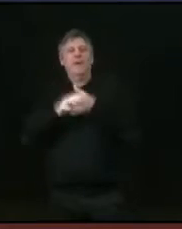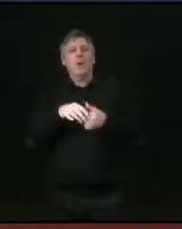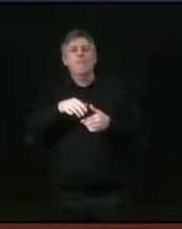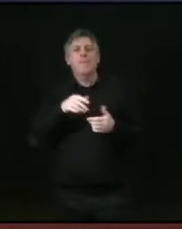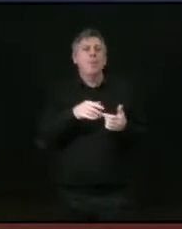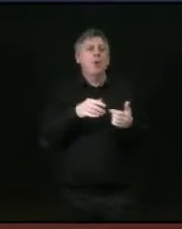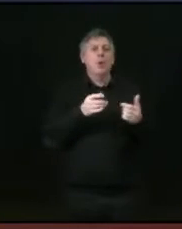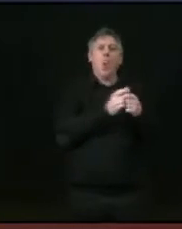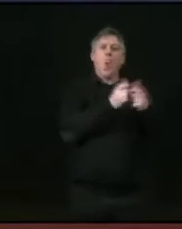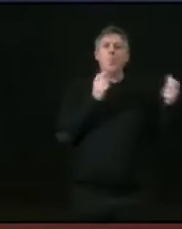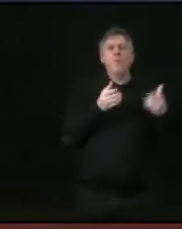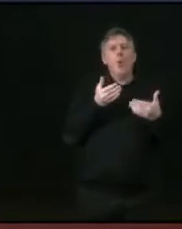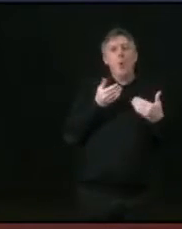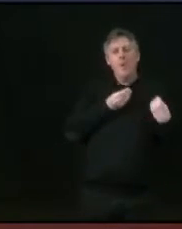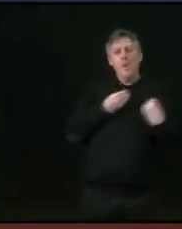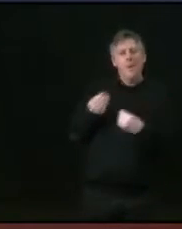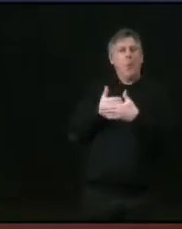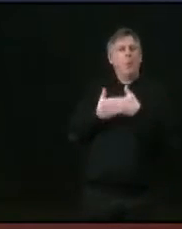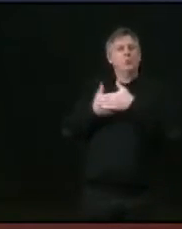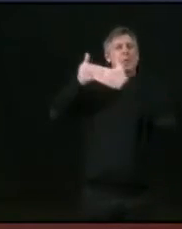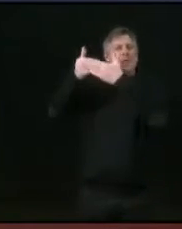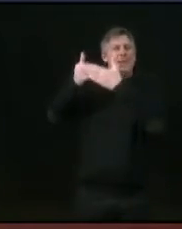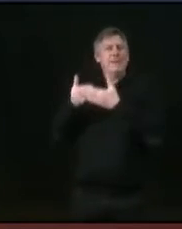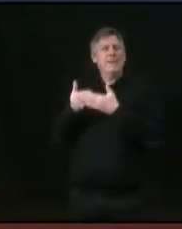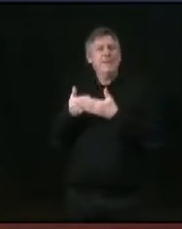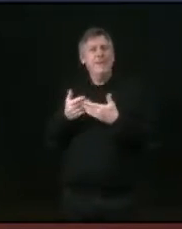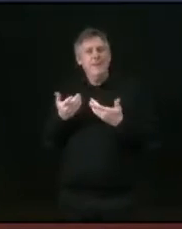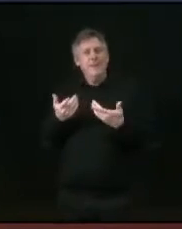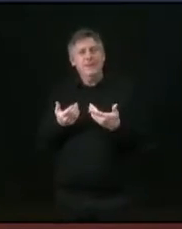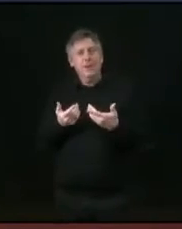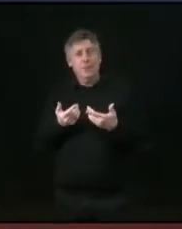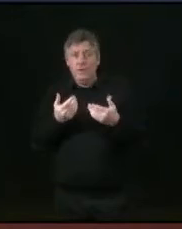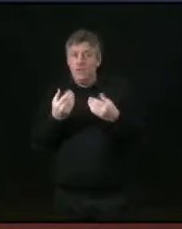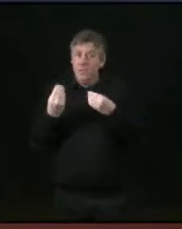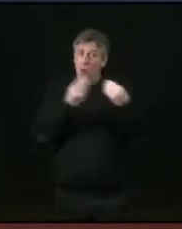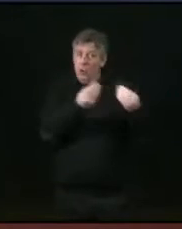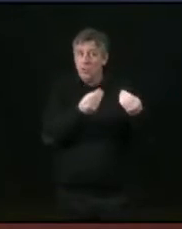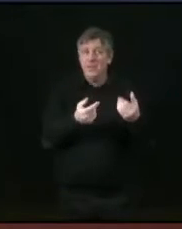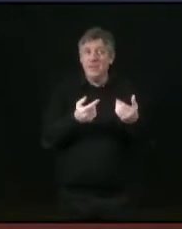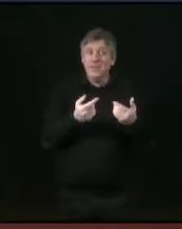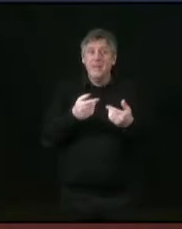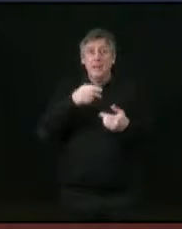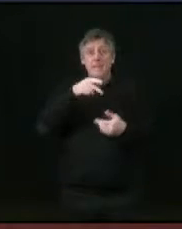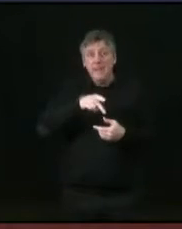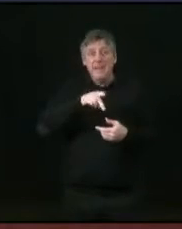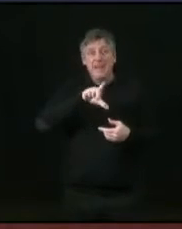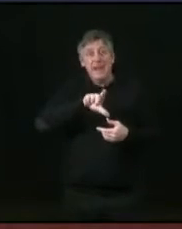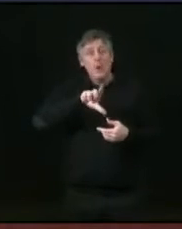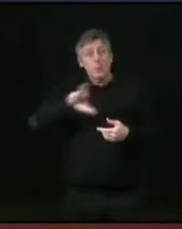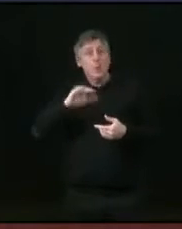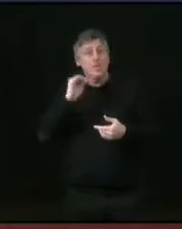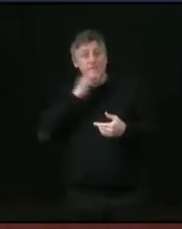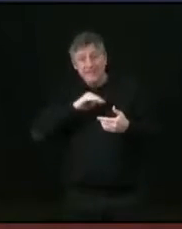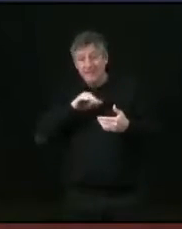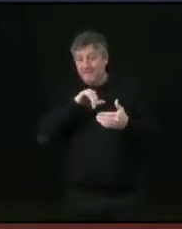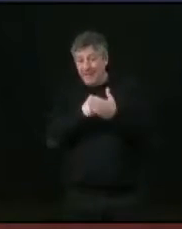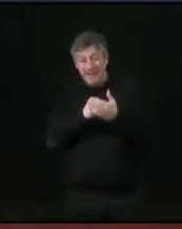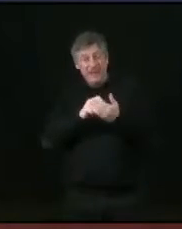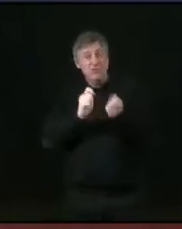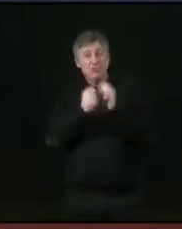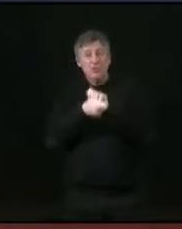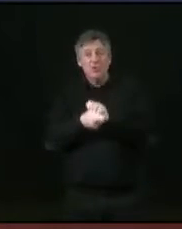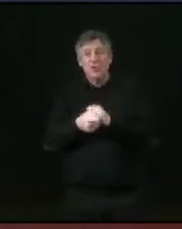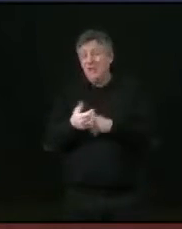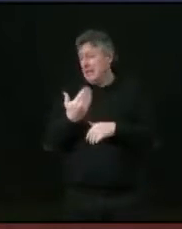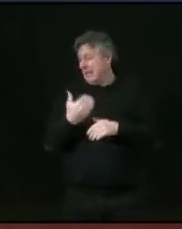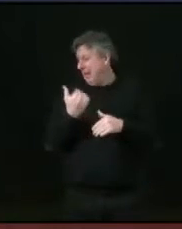générale des services, qui est celle de modifier le plus rapidement possible, d'ici la fin de l'année, le PLU. Pas plus tard qu'avant-hier matin, j